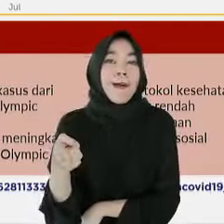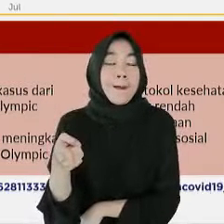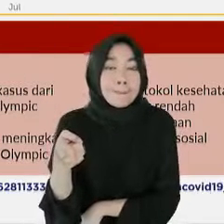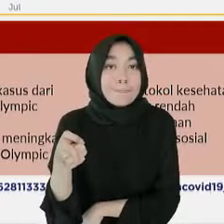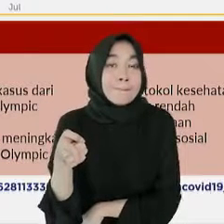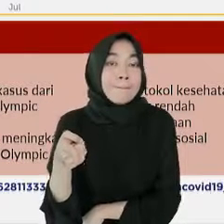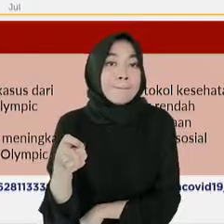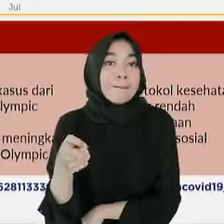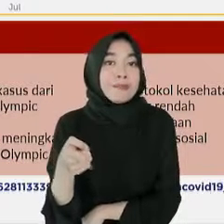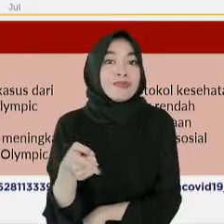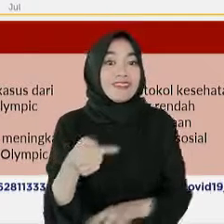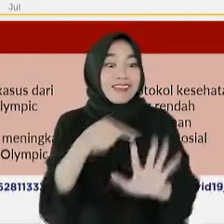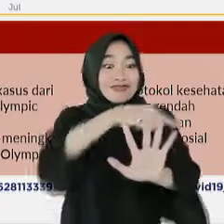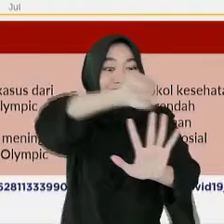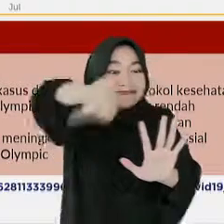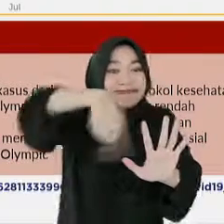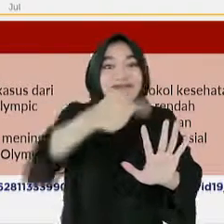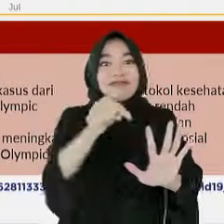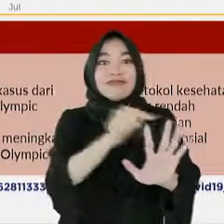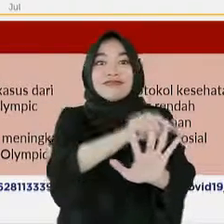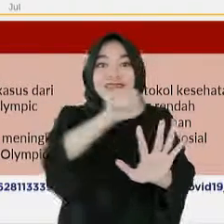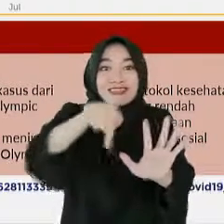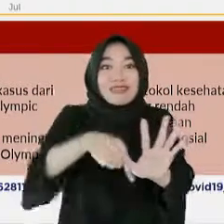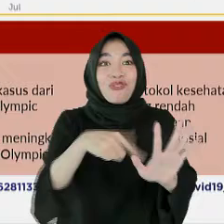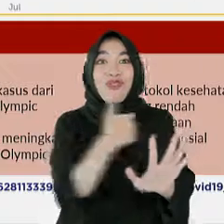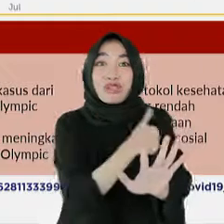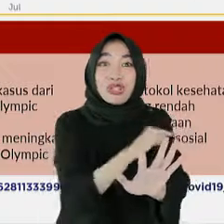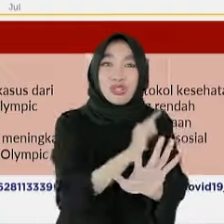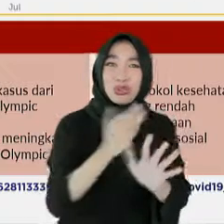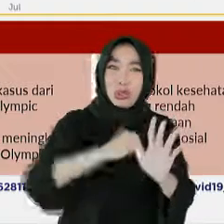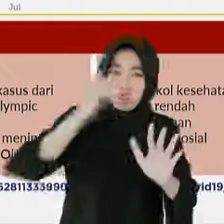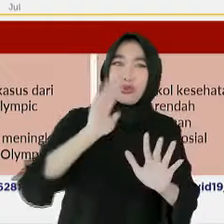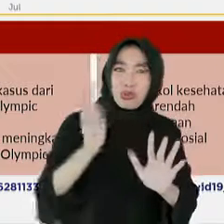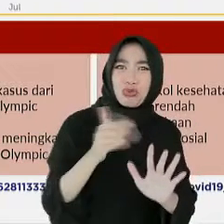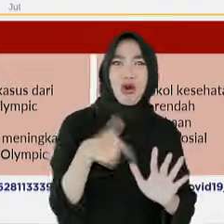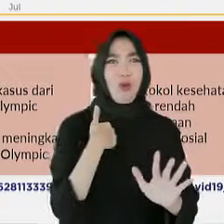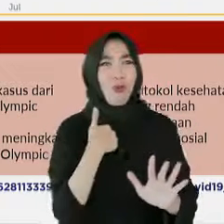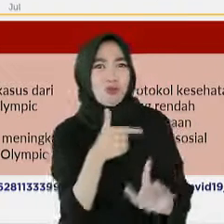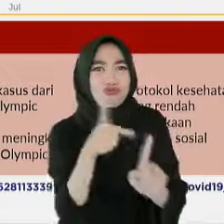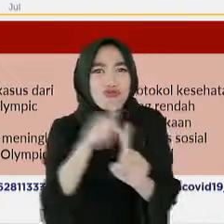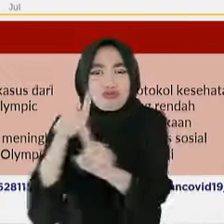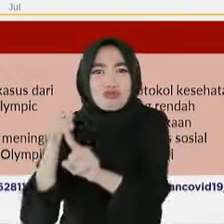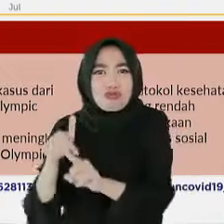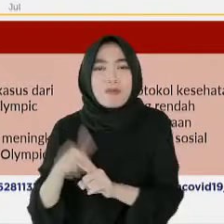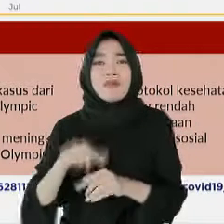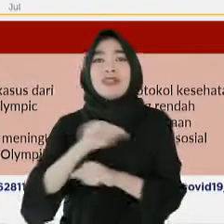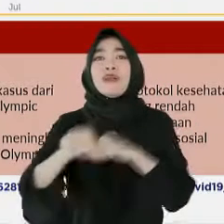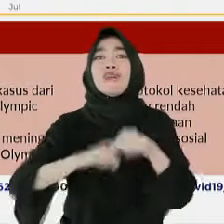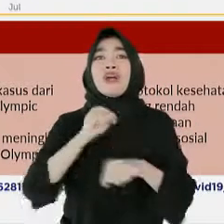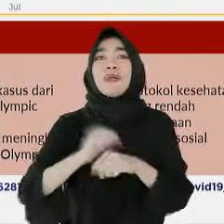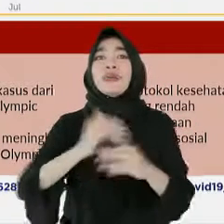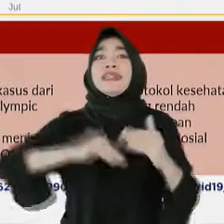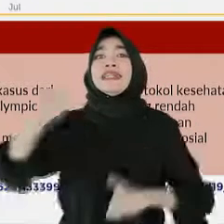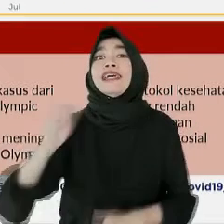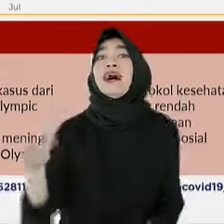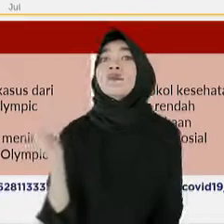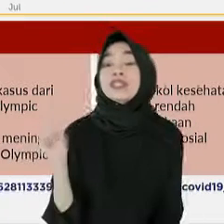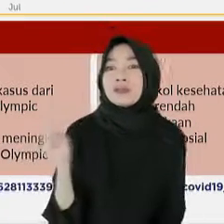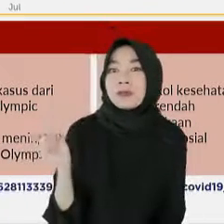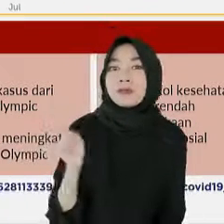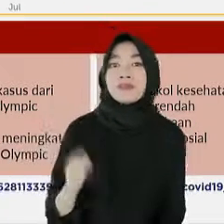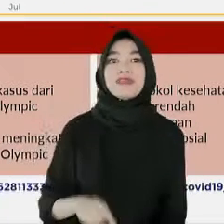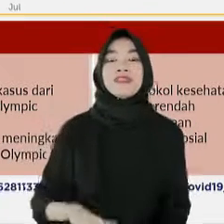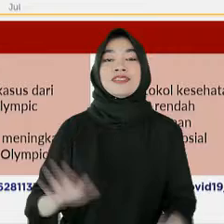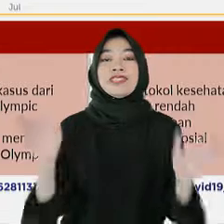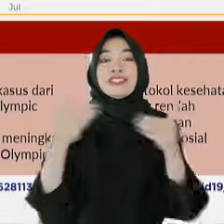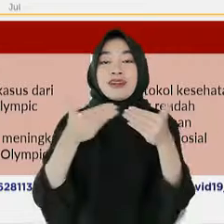lonjakan kasus pada negara-negara dengan vaksinasi yang tinggi ini terjadi karena di Singapura, relaksasi dilakukan